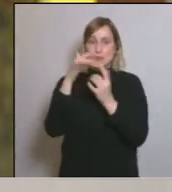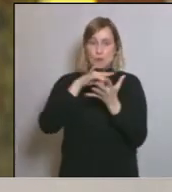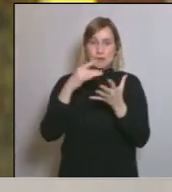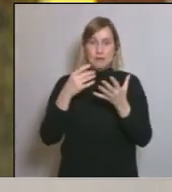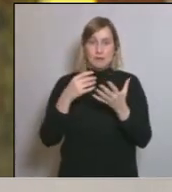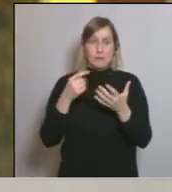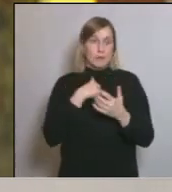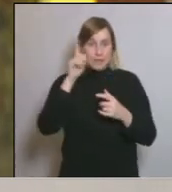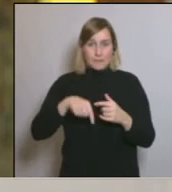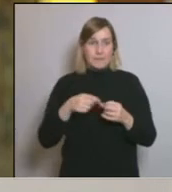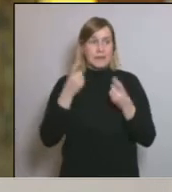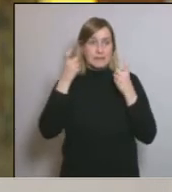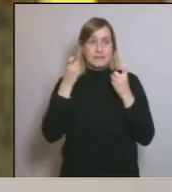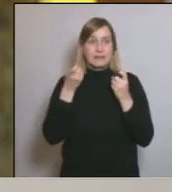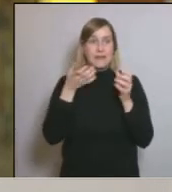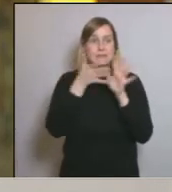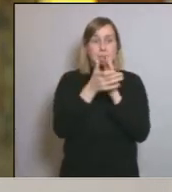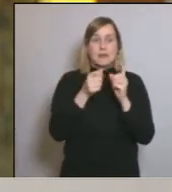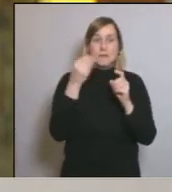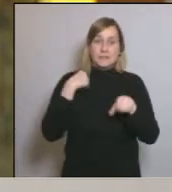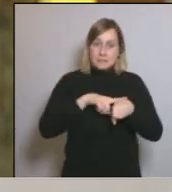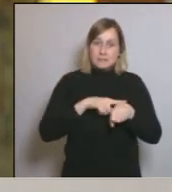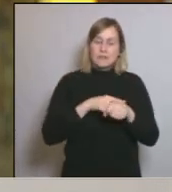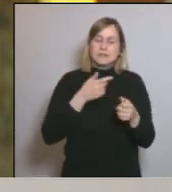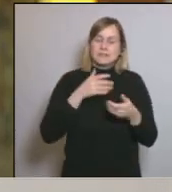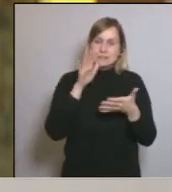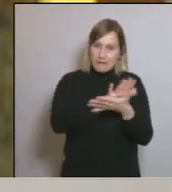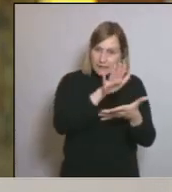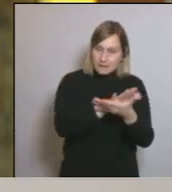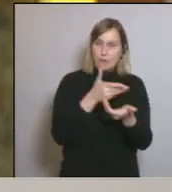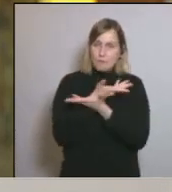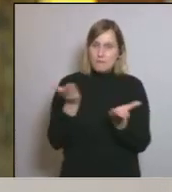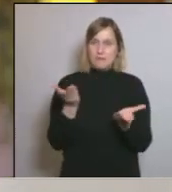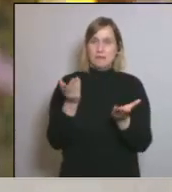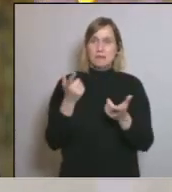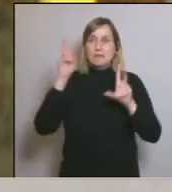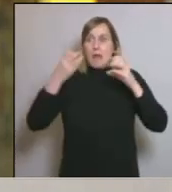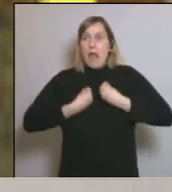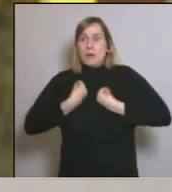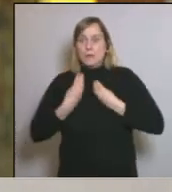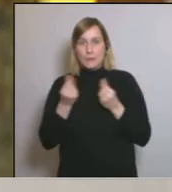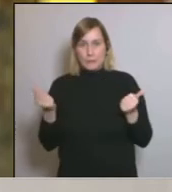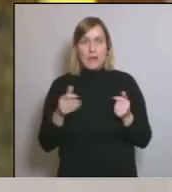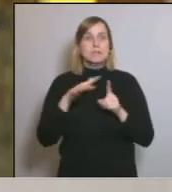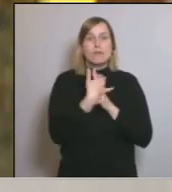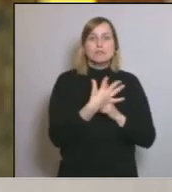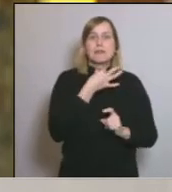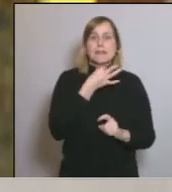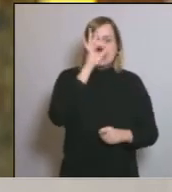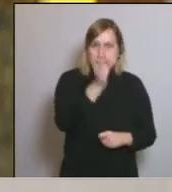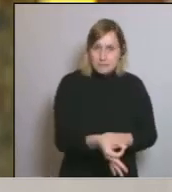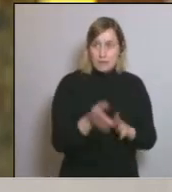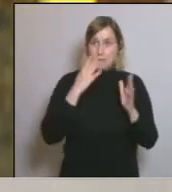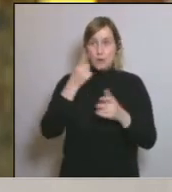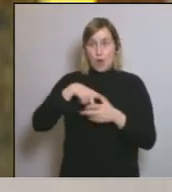capaços de transmetre un missatge de serenitat i de confiança, i de fer desapareixer aquesta angoixa. Sí, la situació és crítica, però sí, tenim